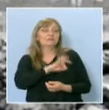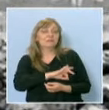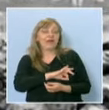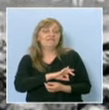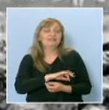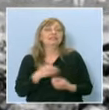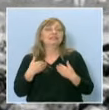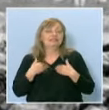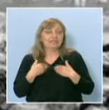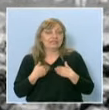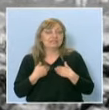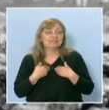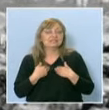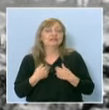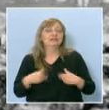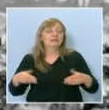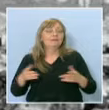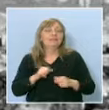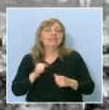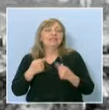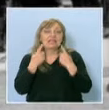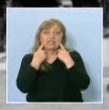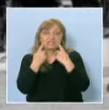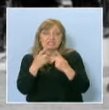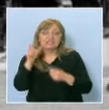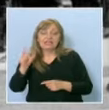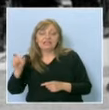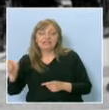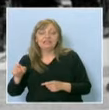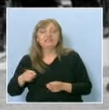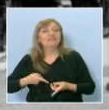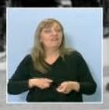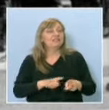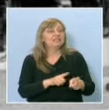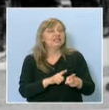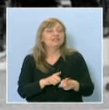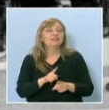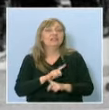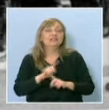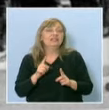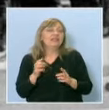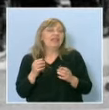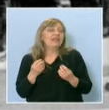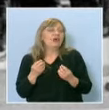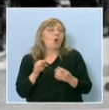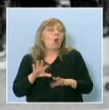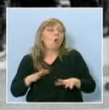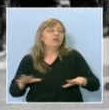на нас и не само и на нашите зрители да въздействат по един необикновен начин.